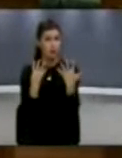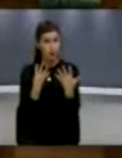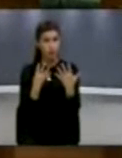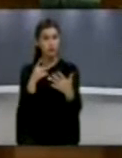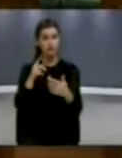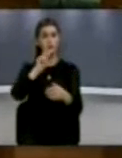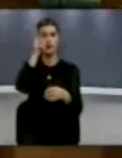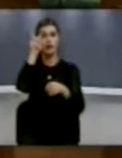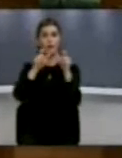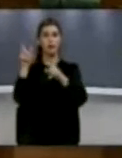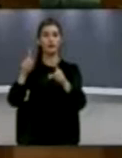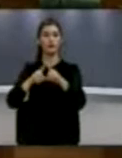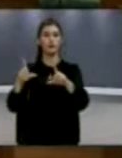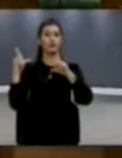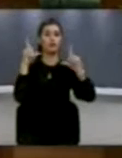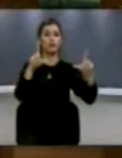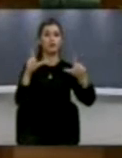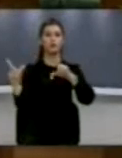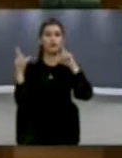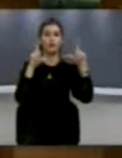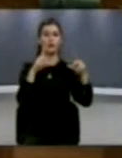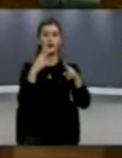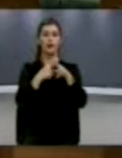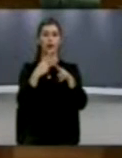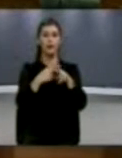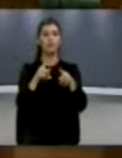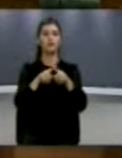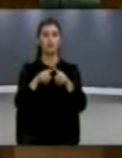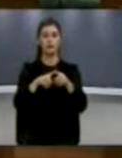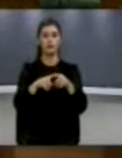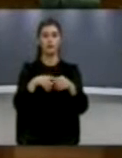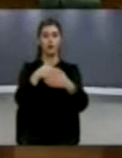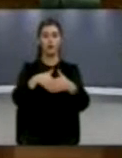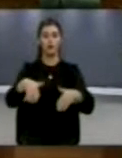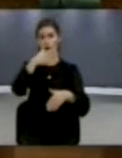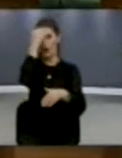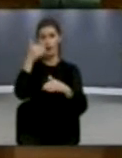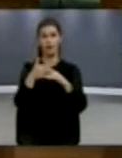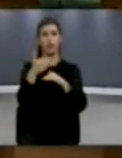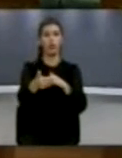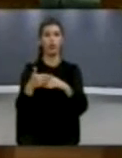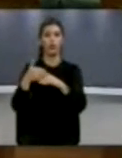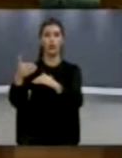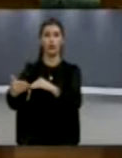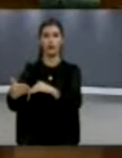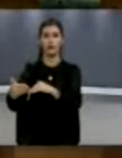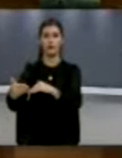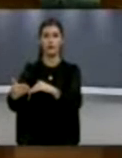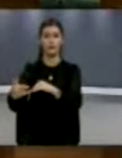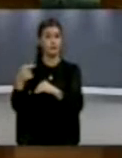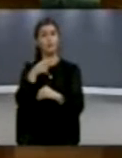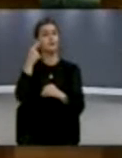vendosin Kosovës tabelat duke ja rudhur teritorin për disa kilometra gjithëndej. Duket se për të vendosur mardhonje